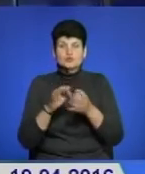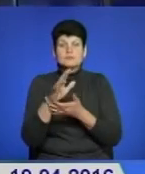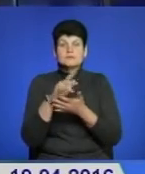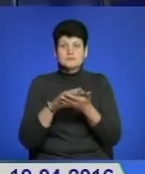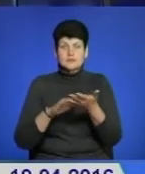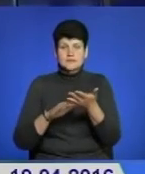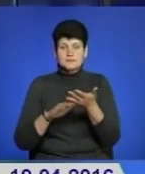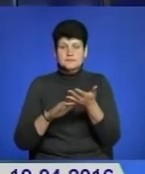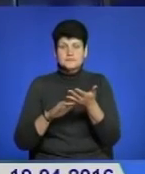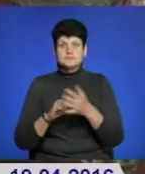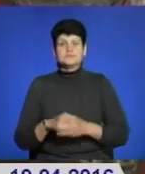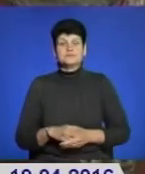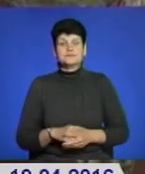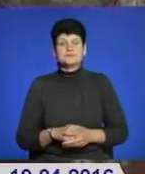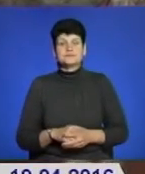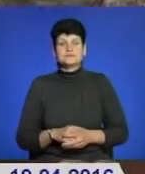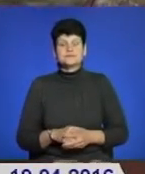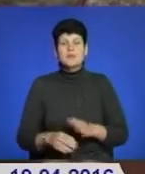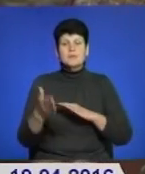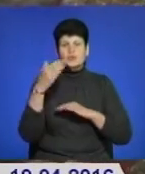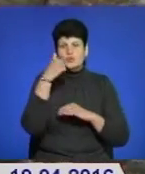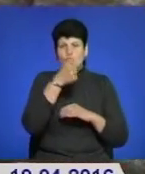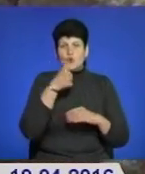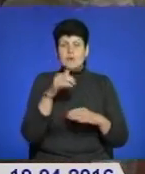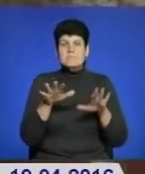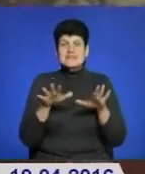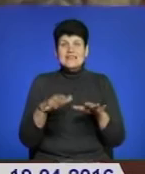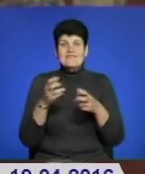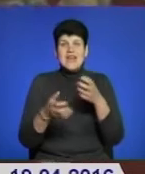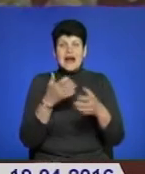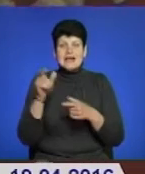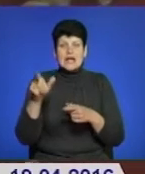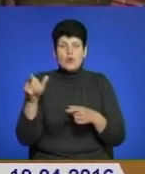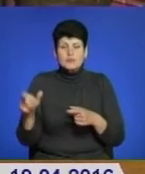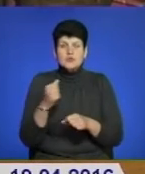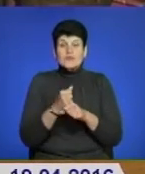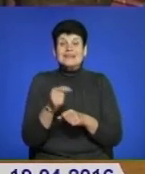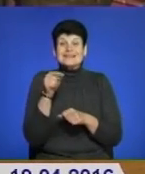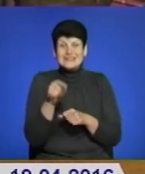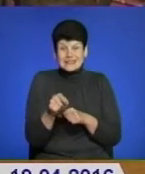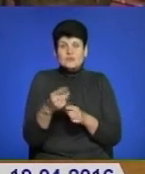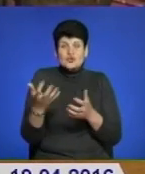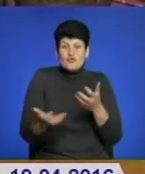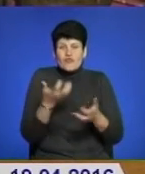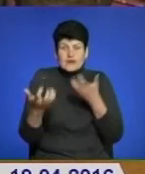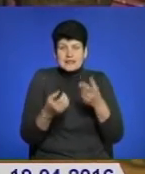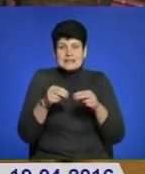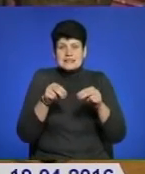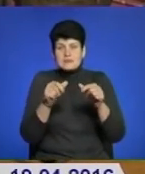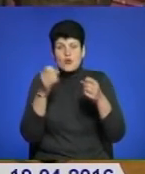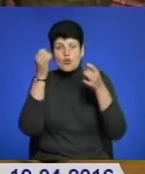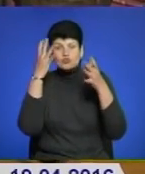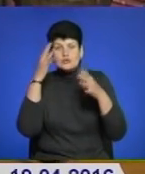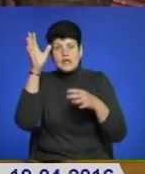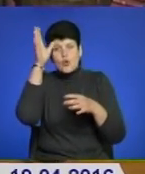Любові Гадомської. Торік місцеві археологи працювали над тим, щоб видобути із землі культурні та наукові